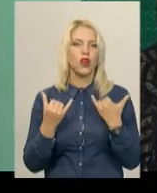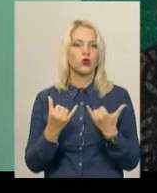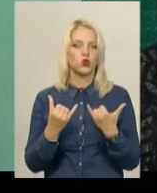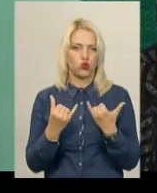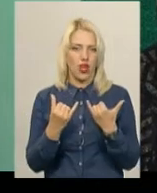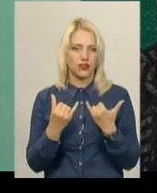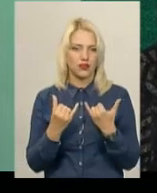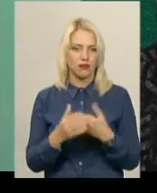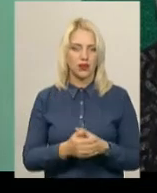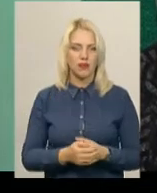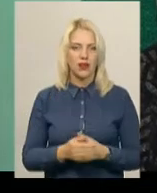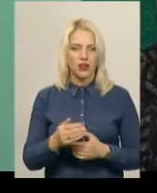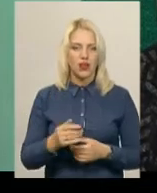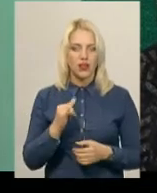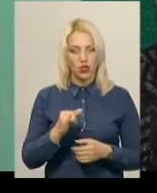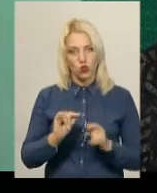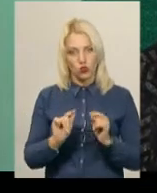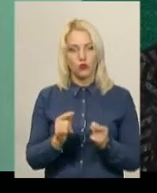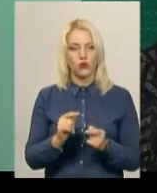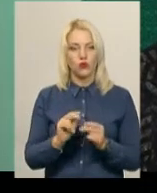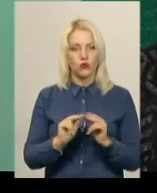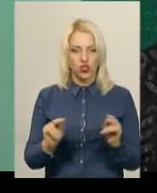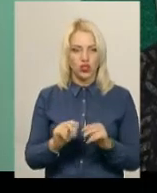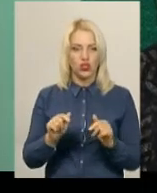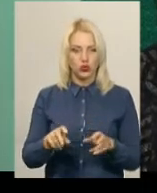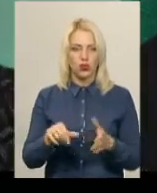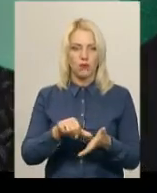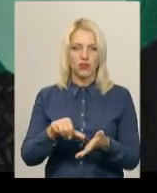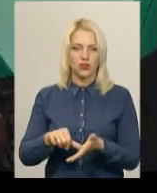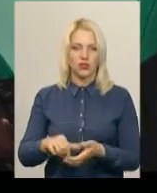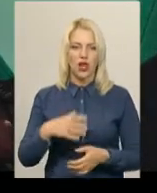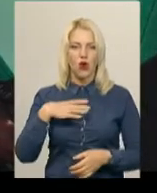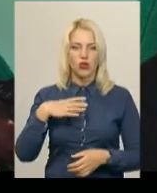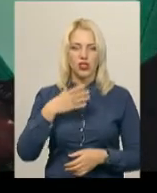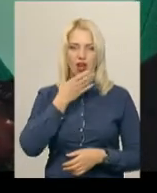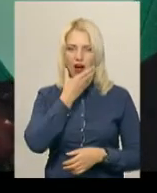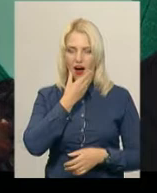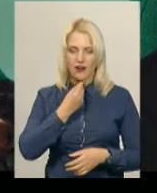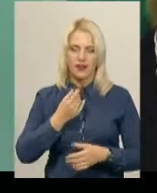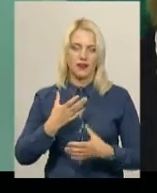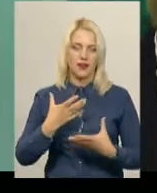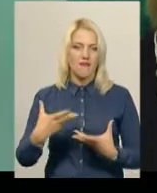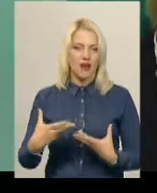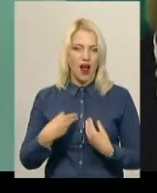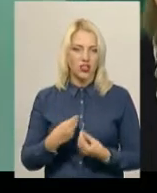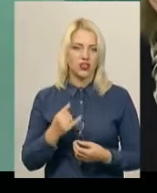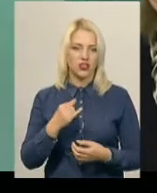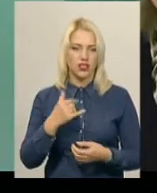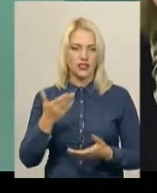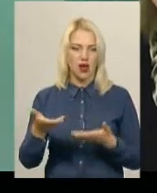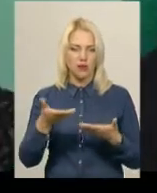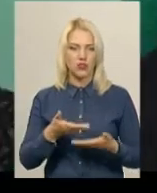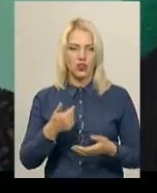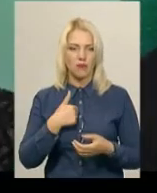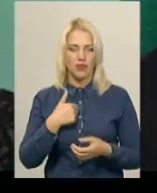сказати, в часу. Тому вчителі тут і присутні. Очікую гарних, приємних вражень. Запросила мене моя